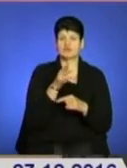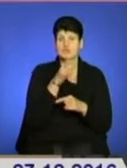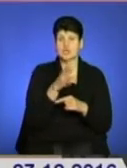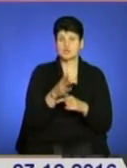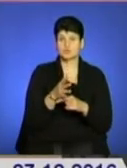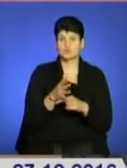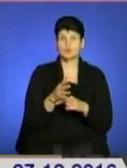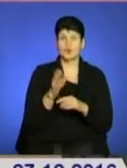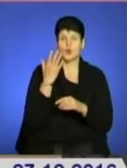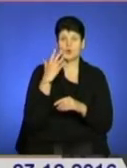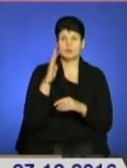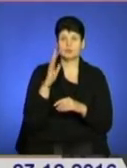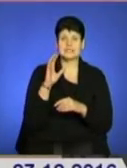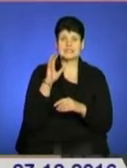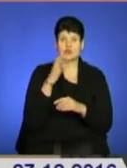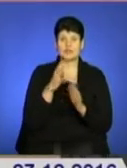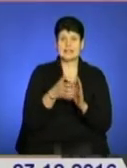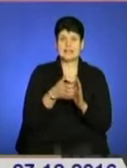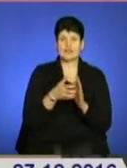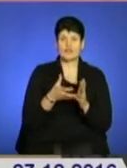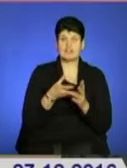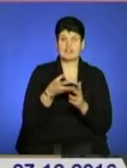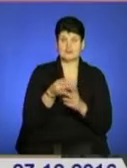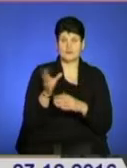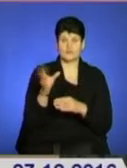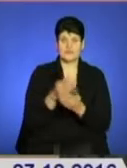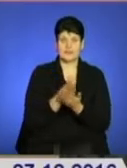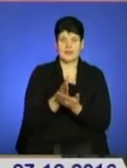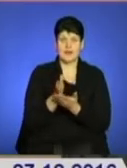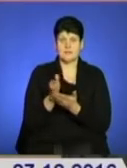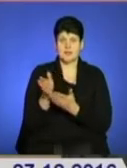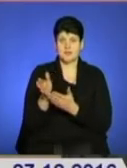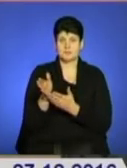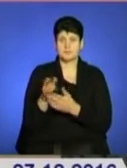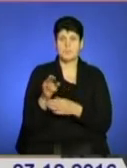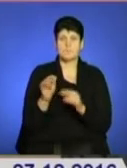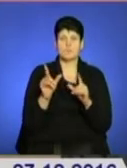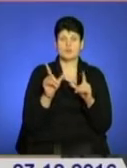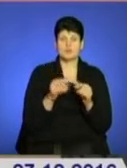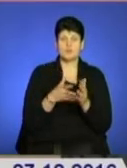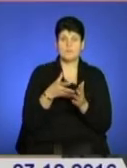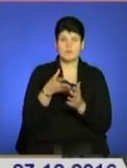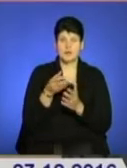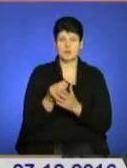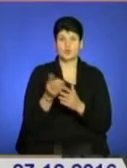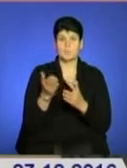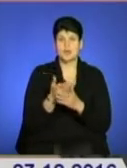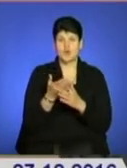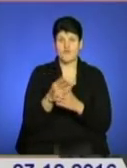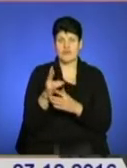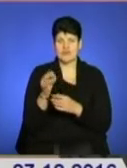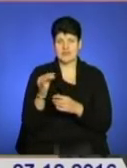серйозне недофінансування по всіх напрямках, як по поїзду платного пасажира, так і по поїзду пільговика,